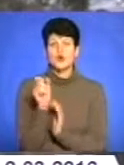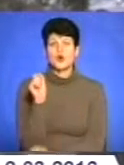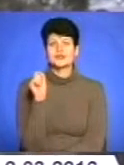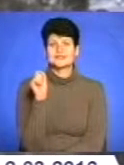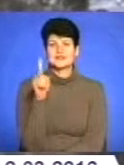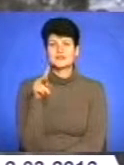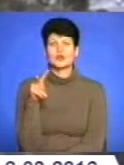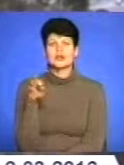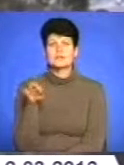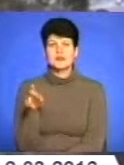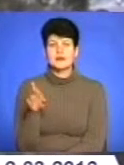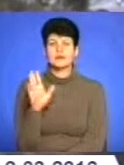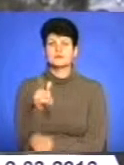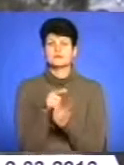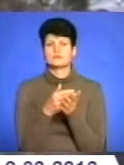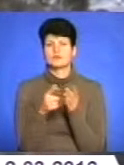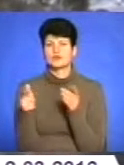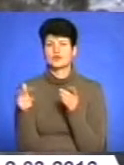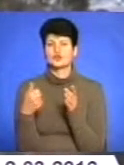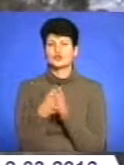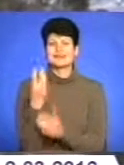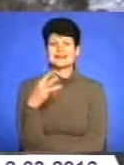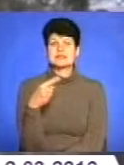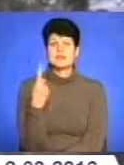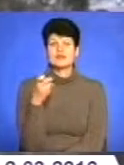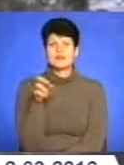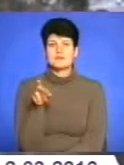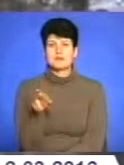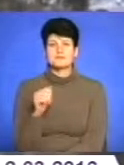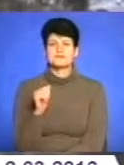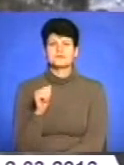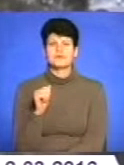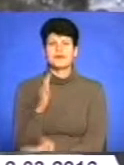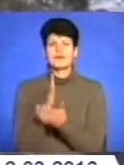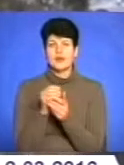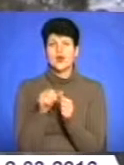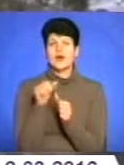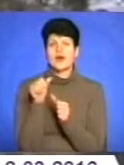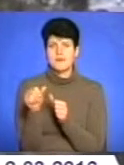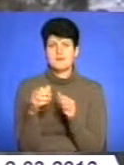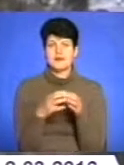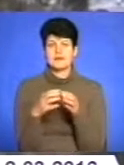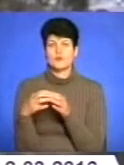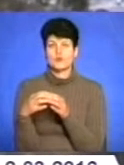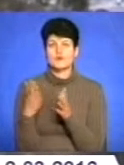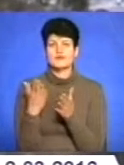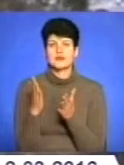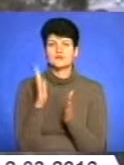липня і триватиме до 31 липня. Але є окремі категорії, які будуть